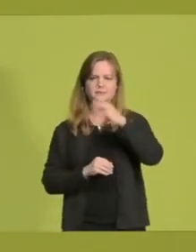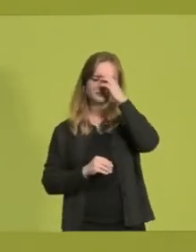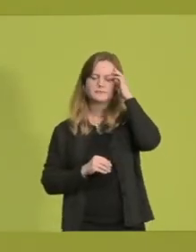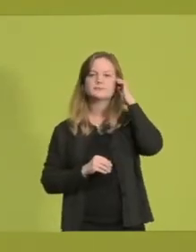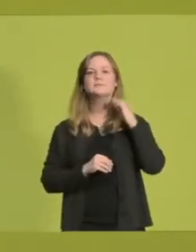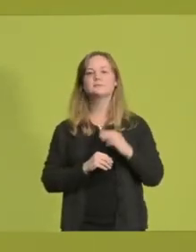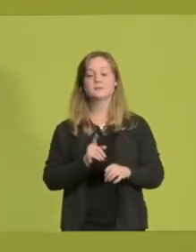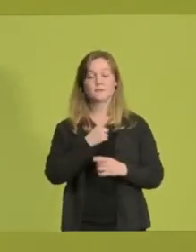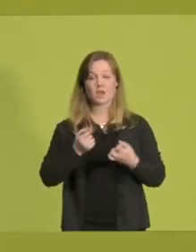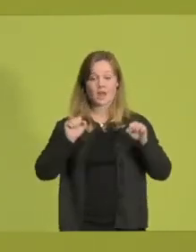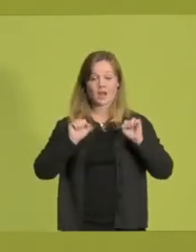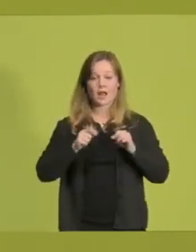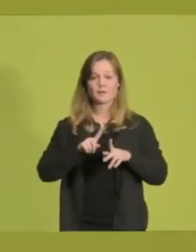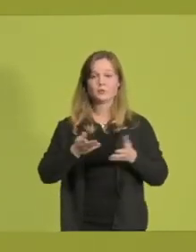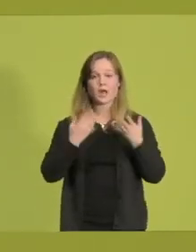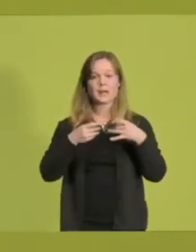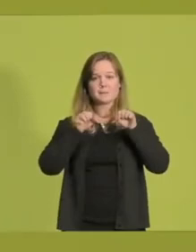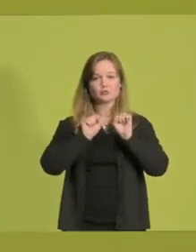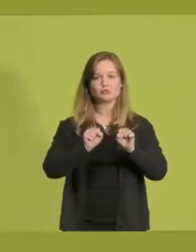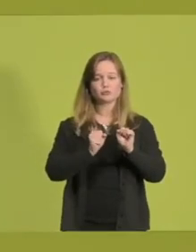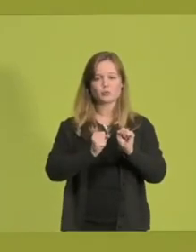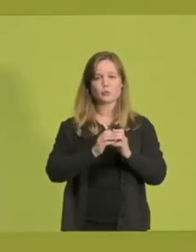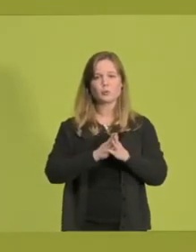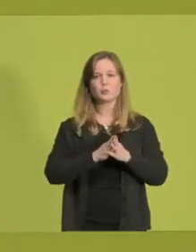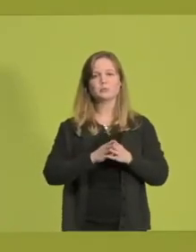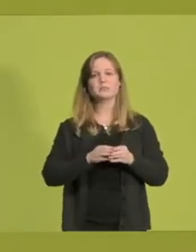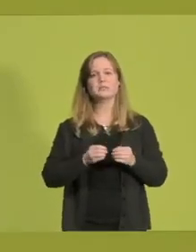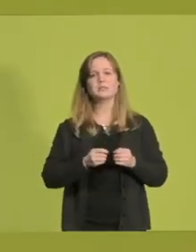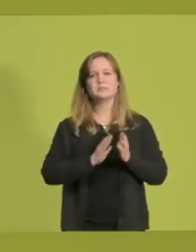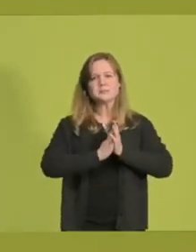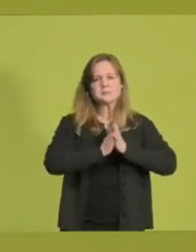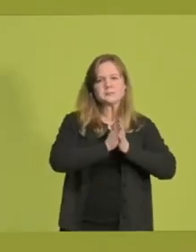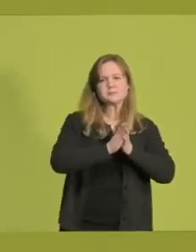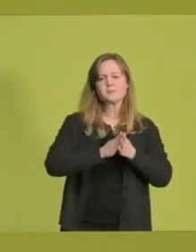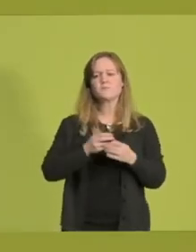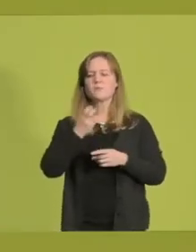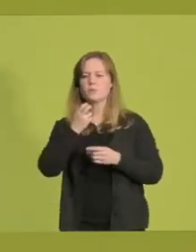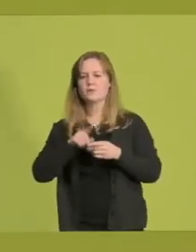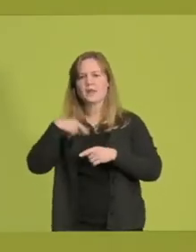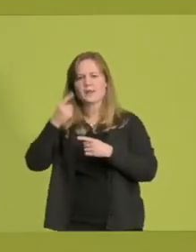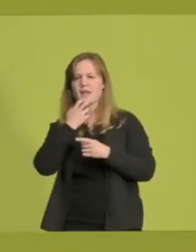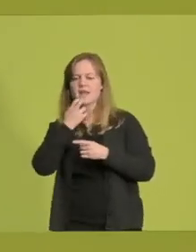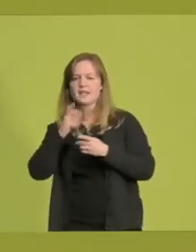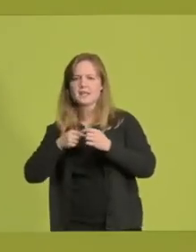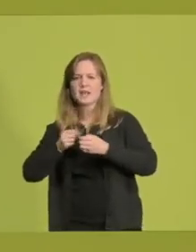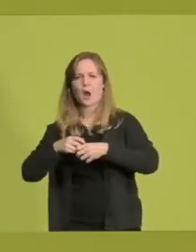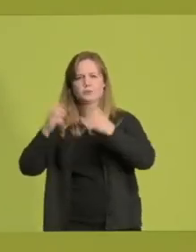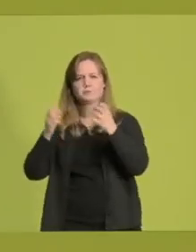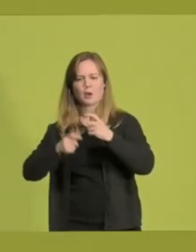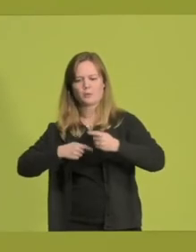Wir können unsere Klimaschutzbemühungen im Ganzen und den Windenergieausbau konkret beschleunigen, und zwar nicht